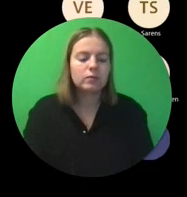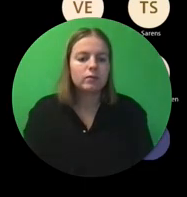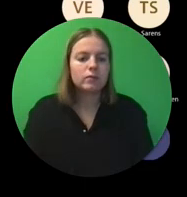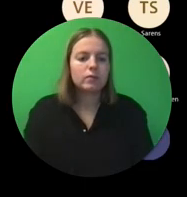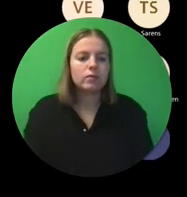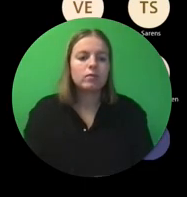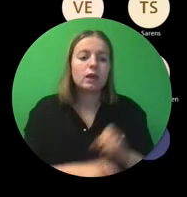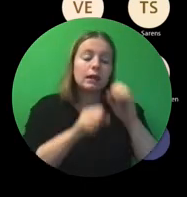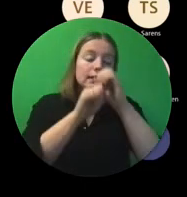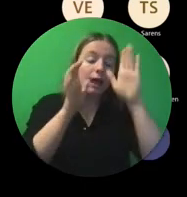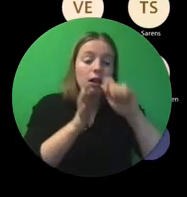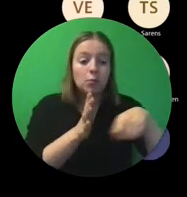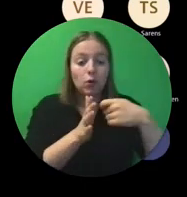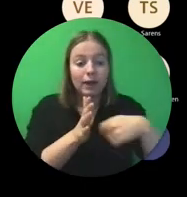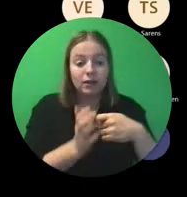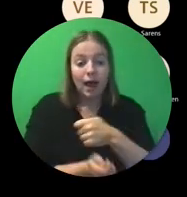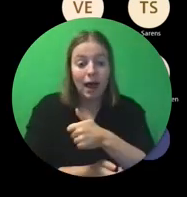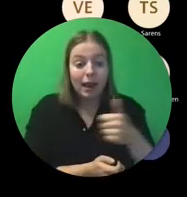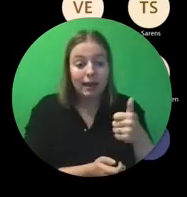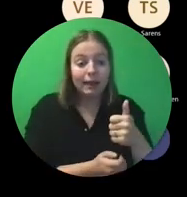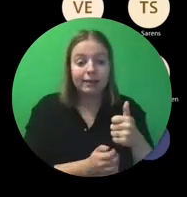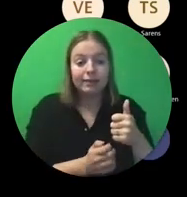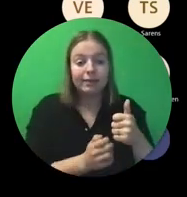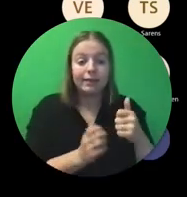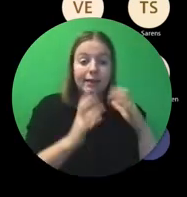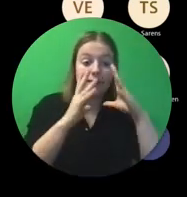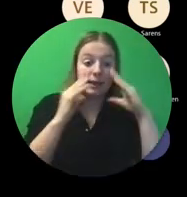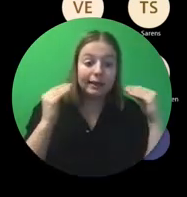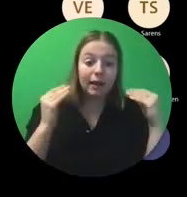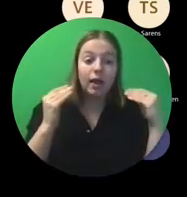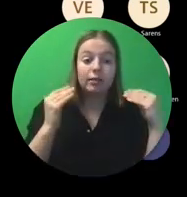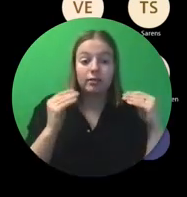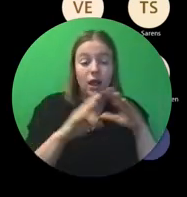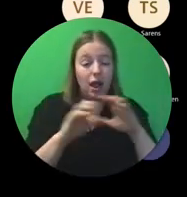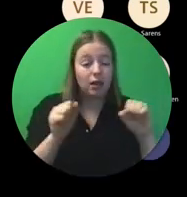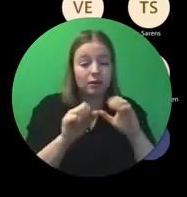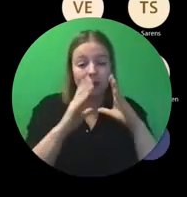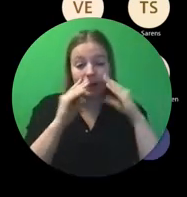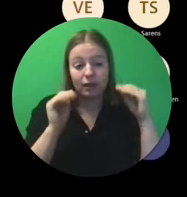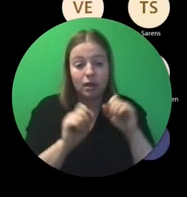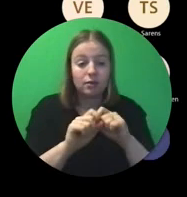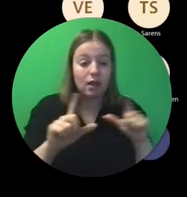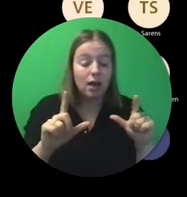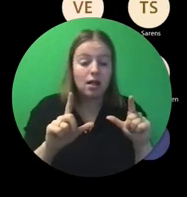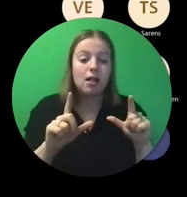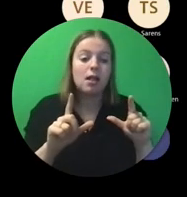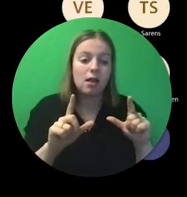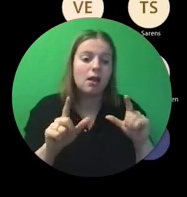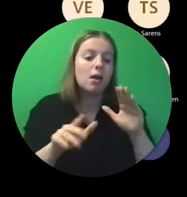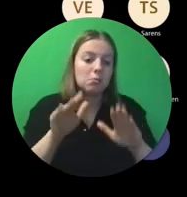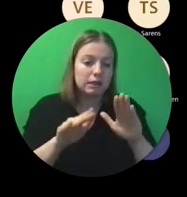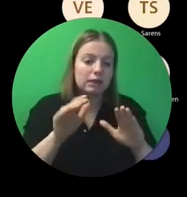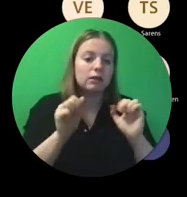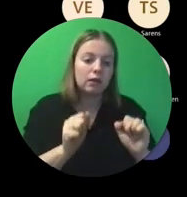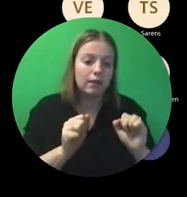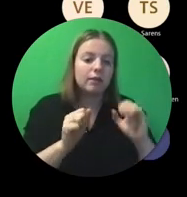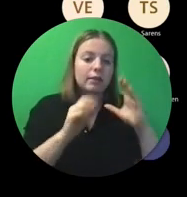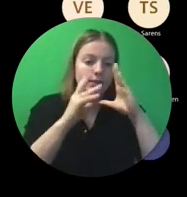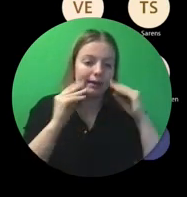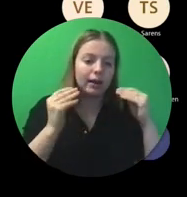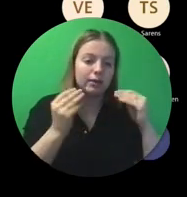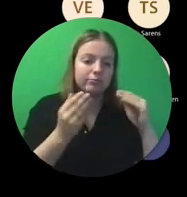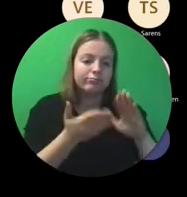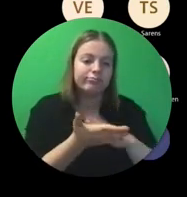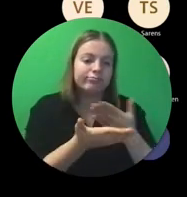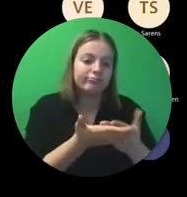Misschien als je nu een project hebt met alleen Nederland. En alles gebeurt in het Nederlands en dergelijke. Dan bestaat misschien de mogelijkheid om het Nederlands te